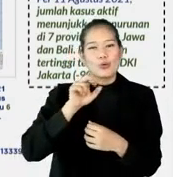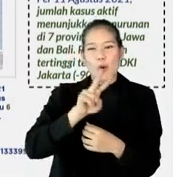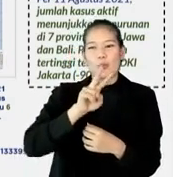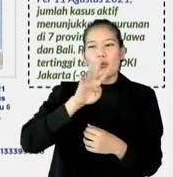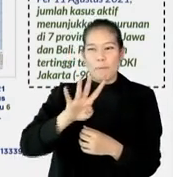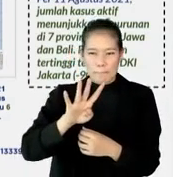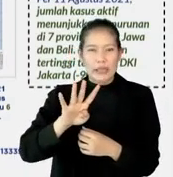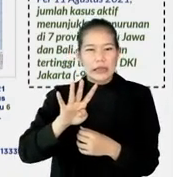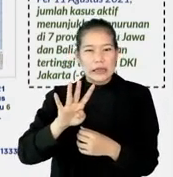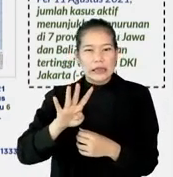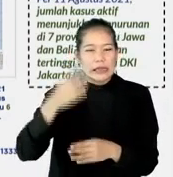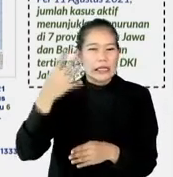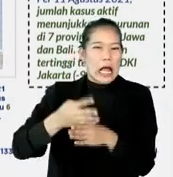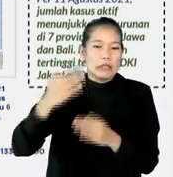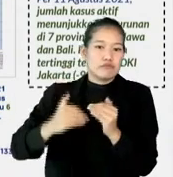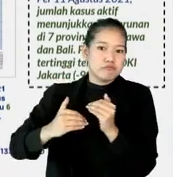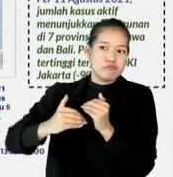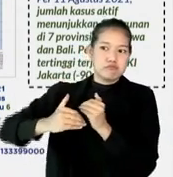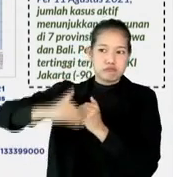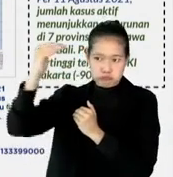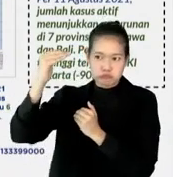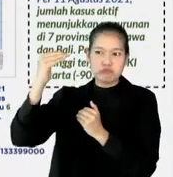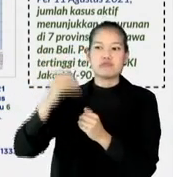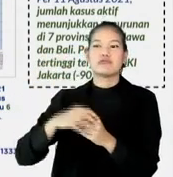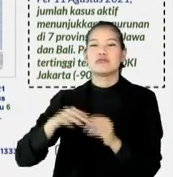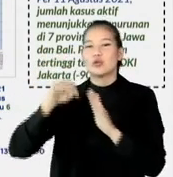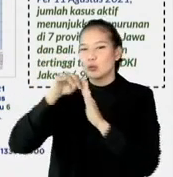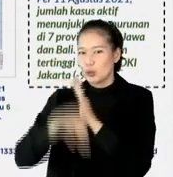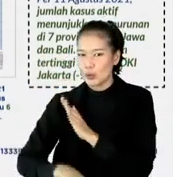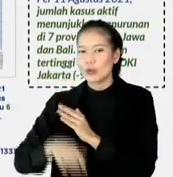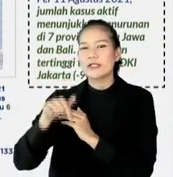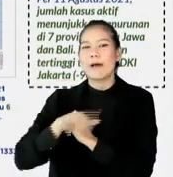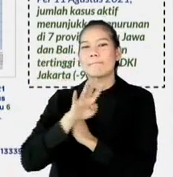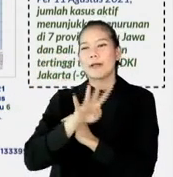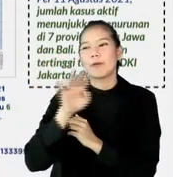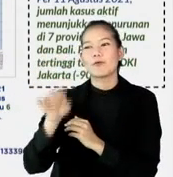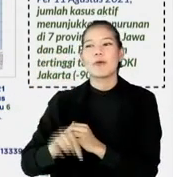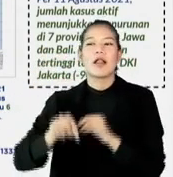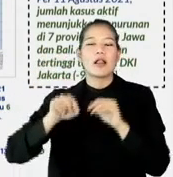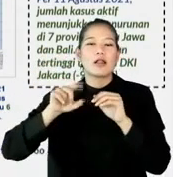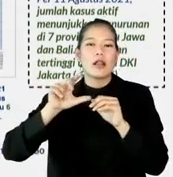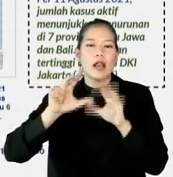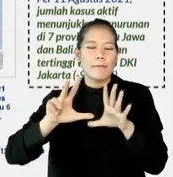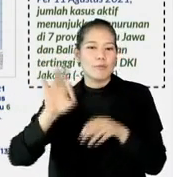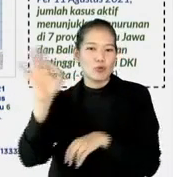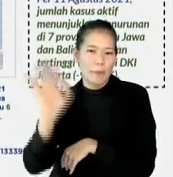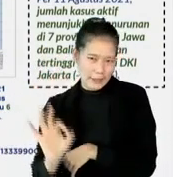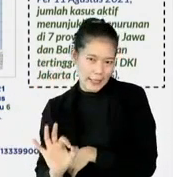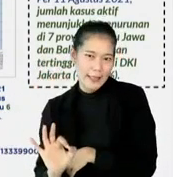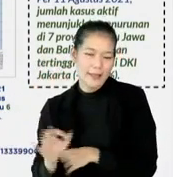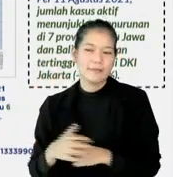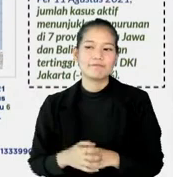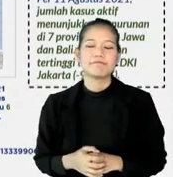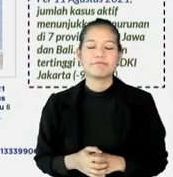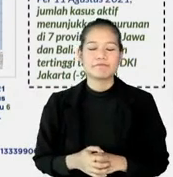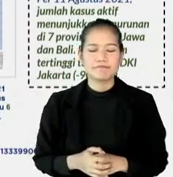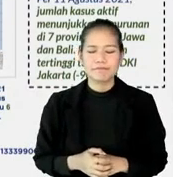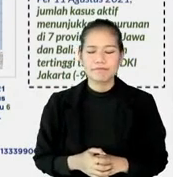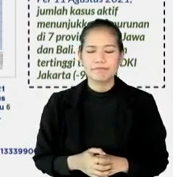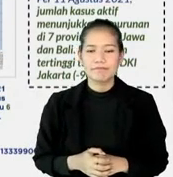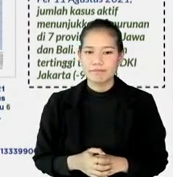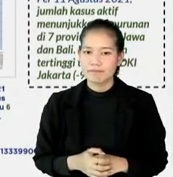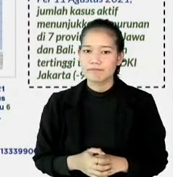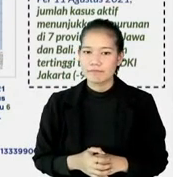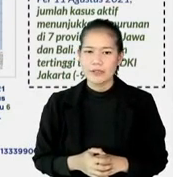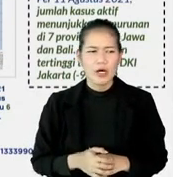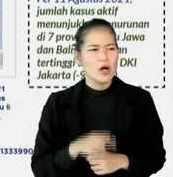Bisa turun 44,80% dari puncak yang pernah dialami di akhir Juli 2021. Dan jawa kita di sini,